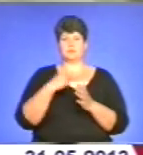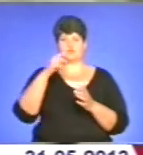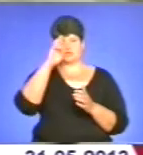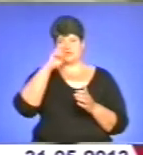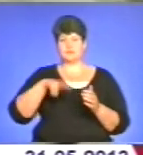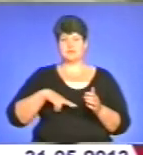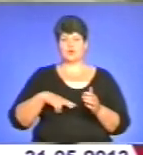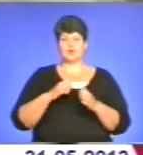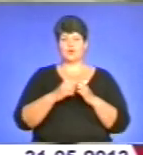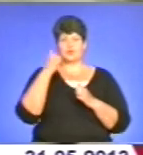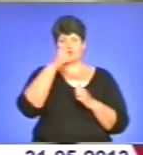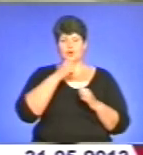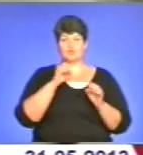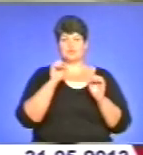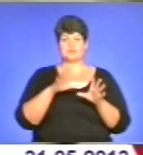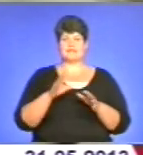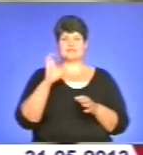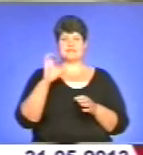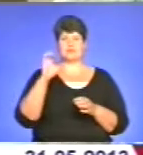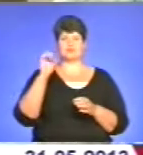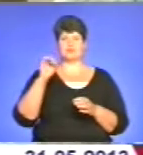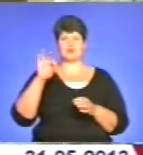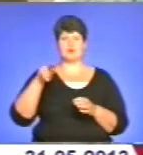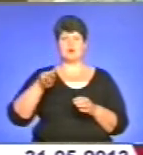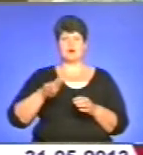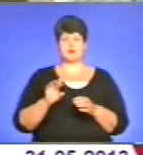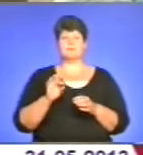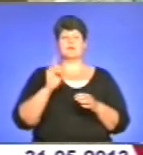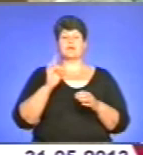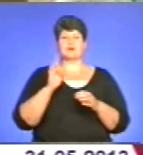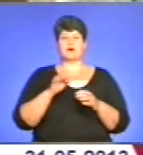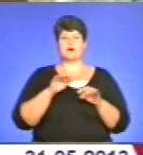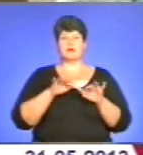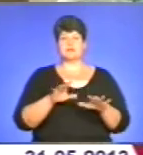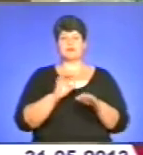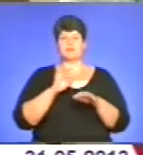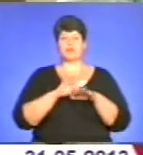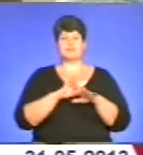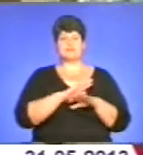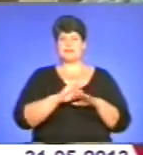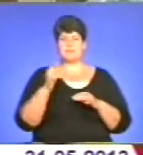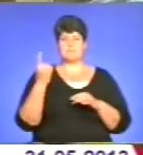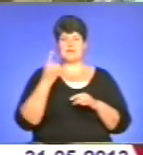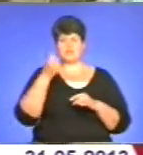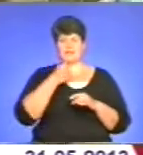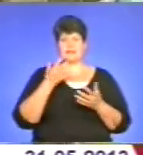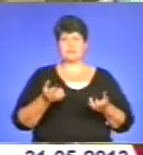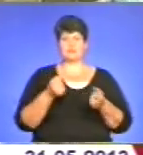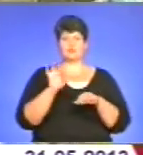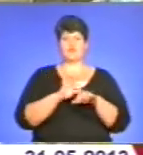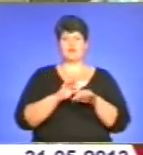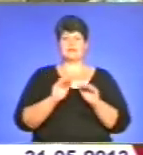Щороку здає кров хворим дітям і Сергій Соляр. Акція проводиться вже не перший рік, проводять її на підтримку хворих дітей.